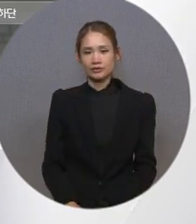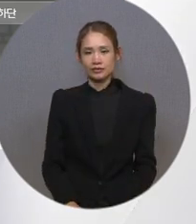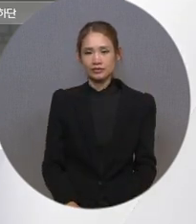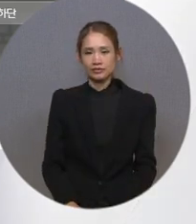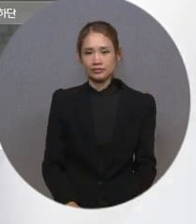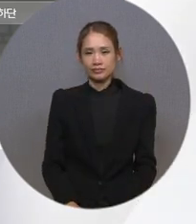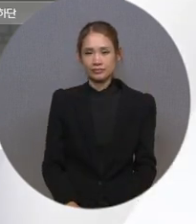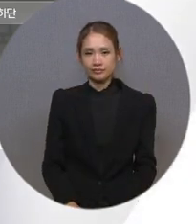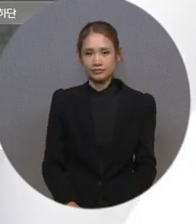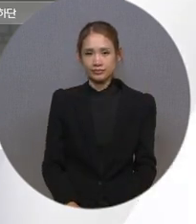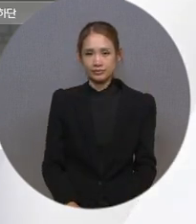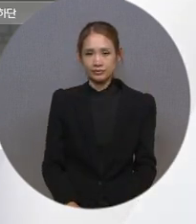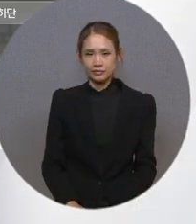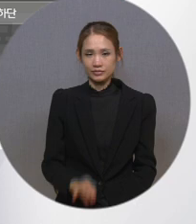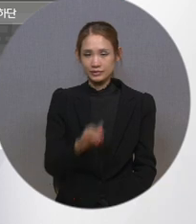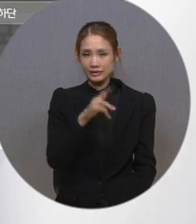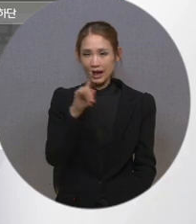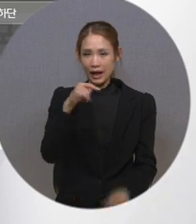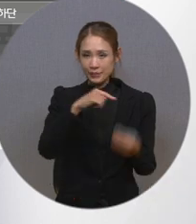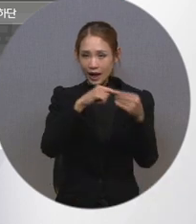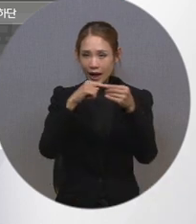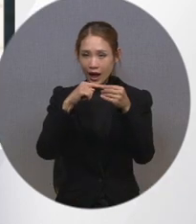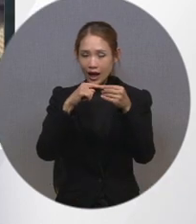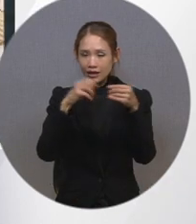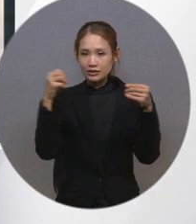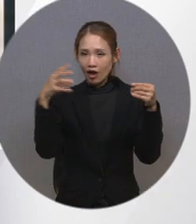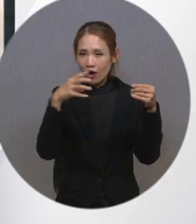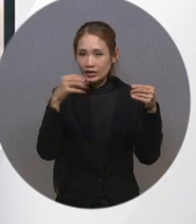회색 자막 기능을 켜고 끌 수 있습니다.